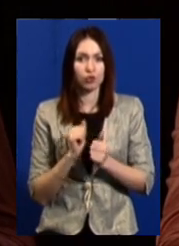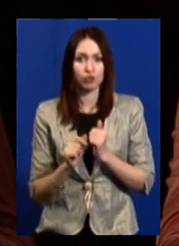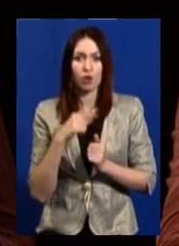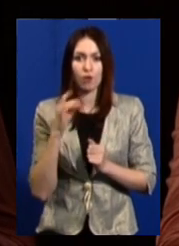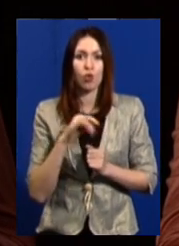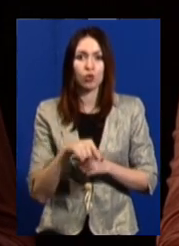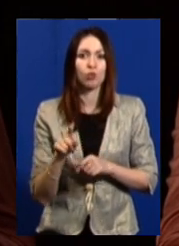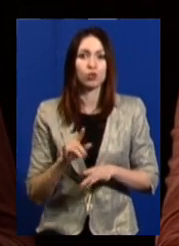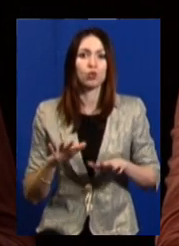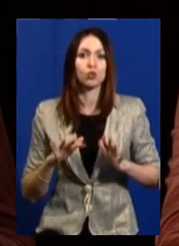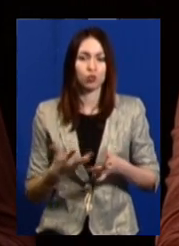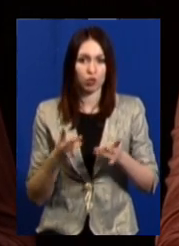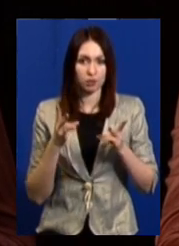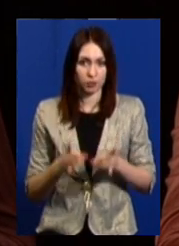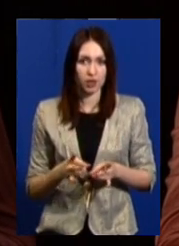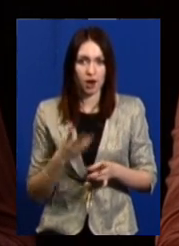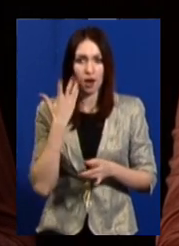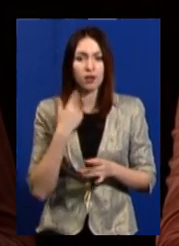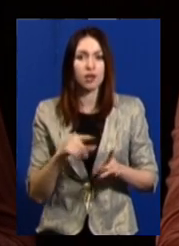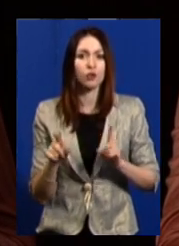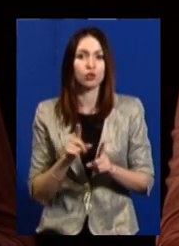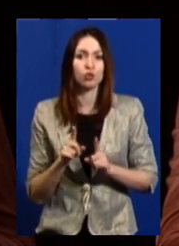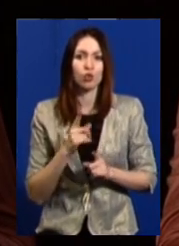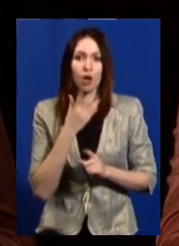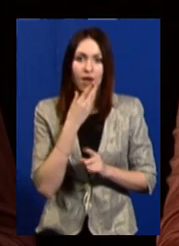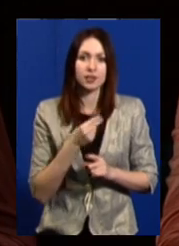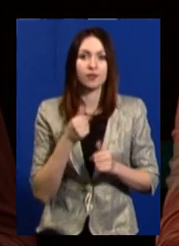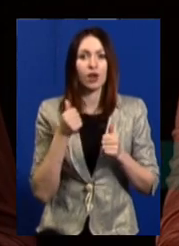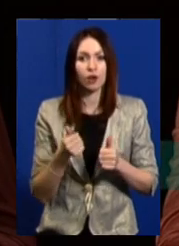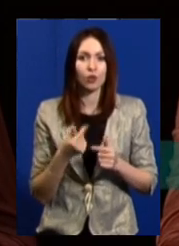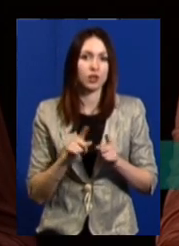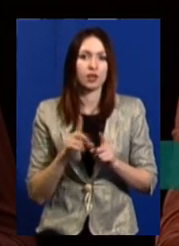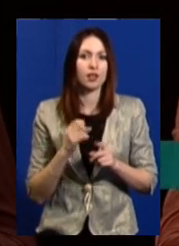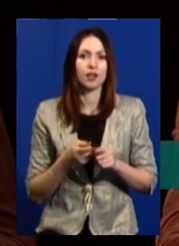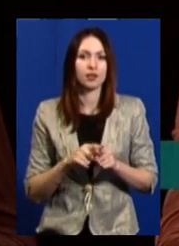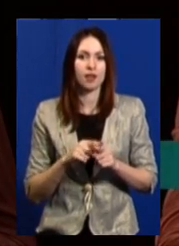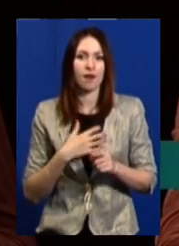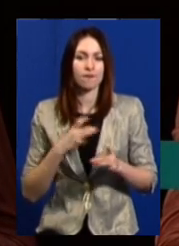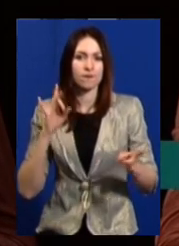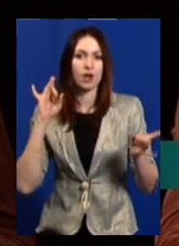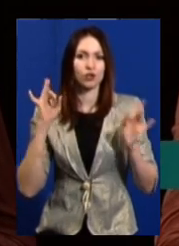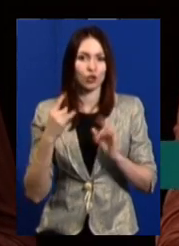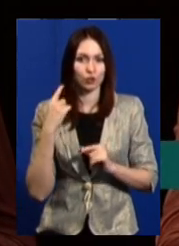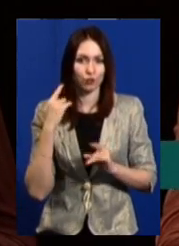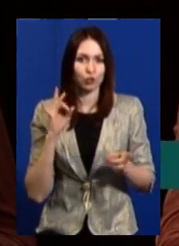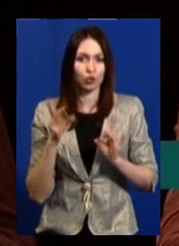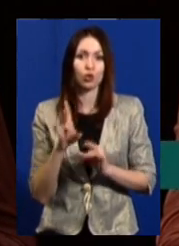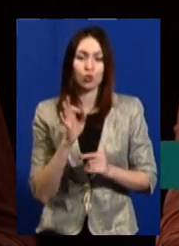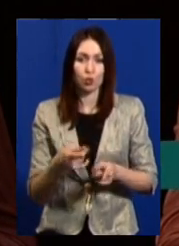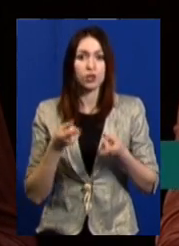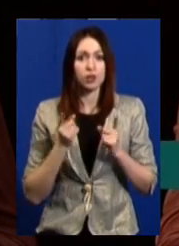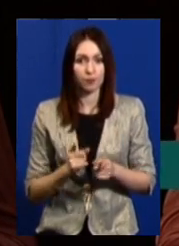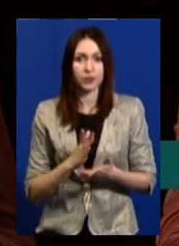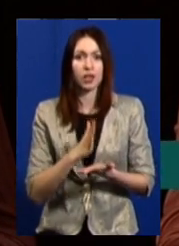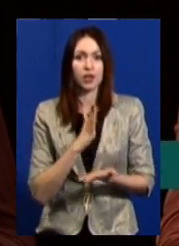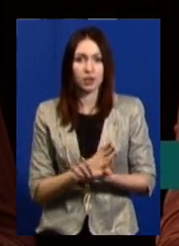про те, що трапилась біда, а коли щось гарне і добре, воно не так резонансно звучить. Але насправді